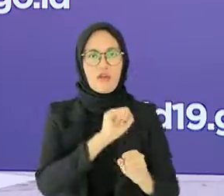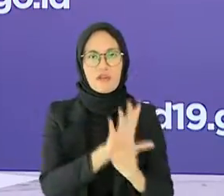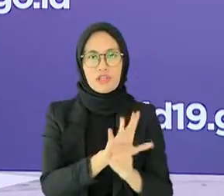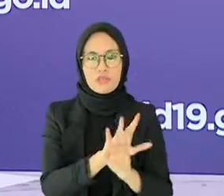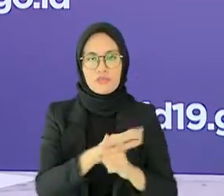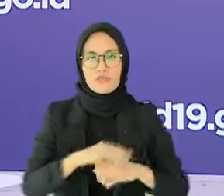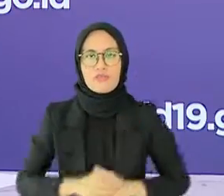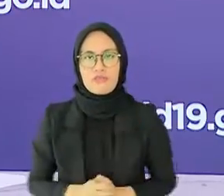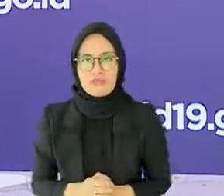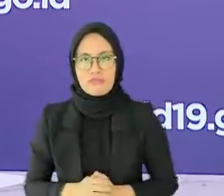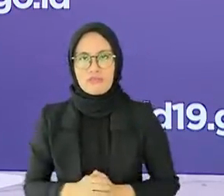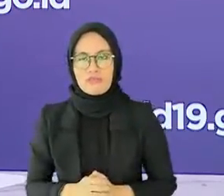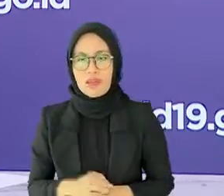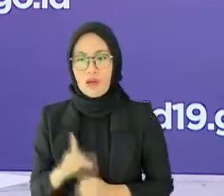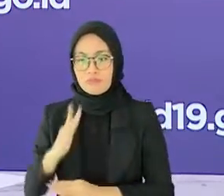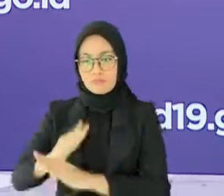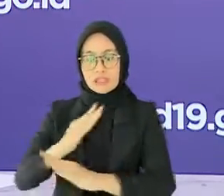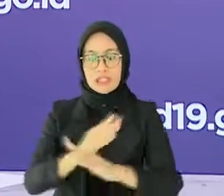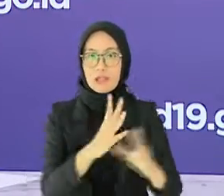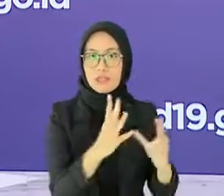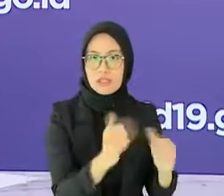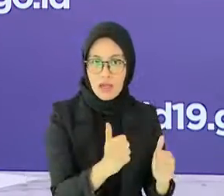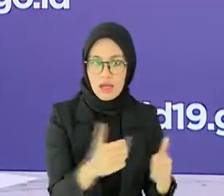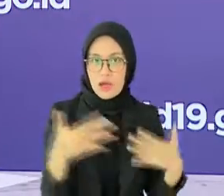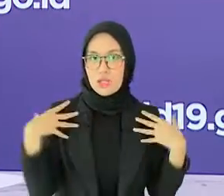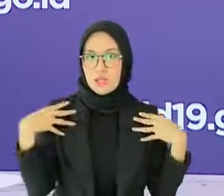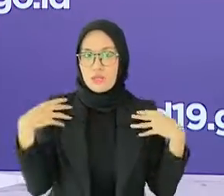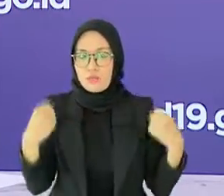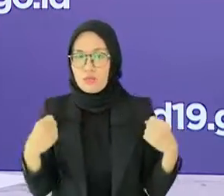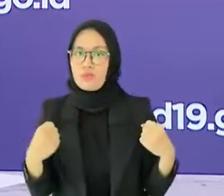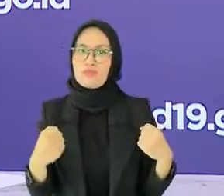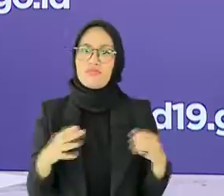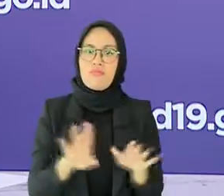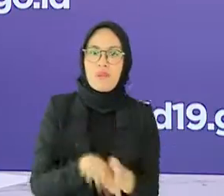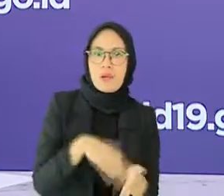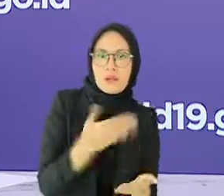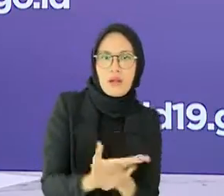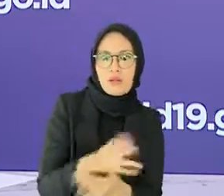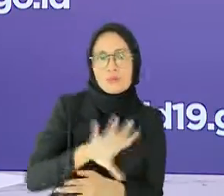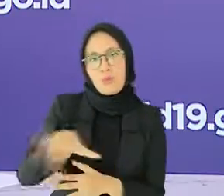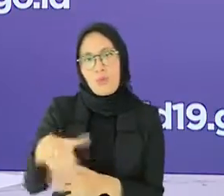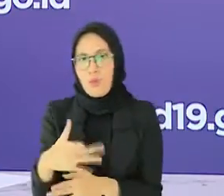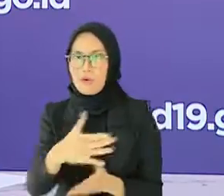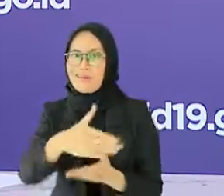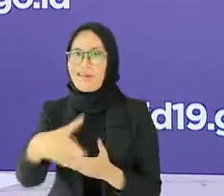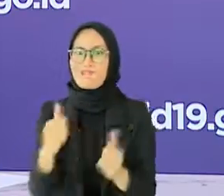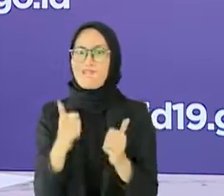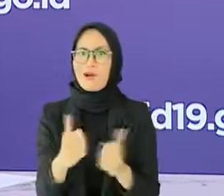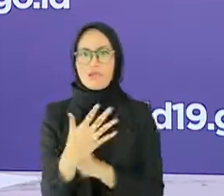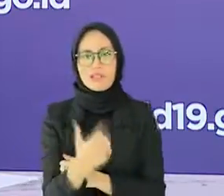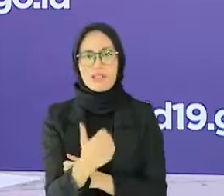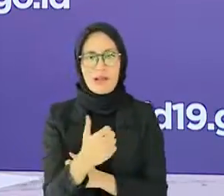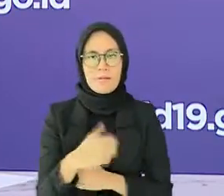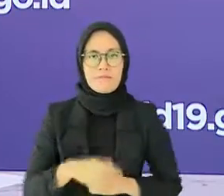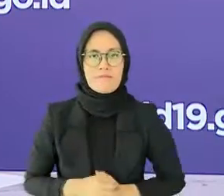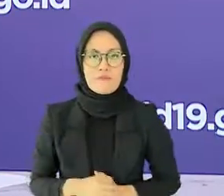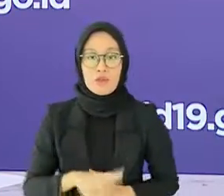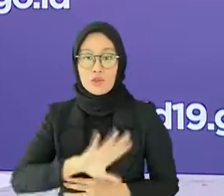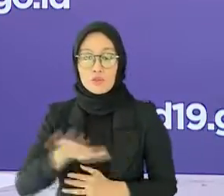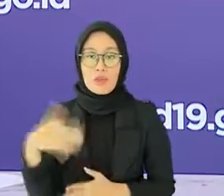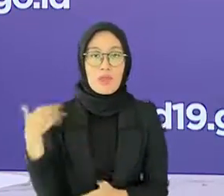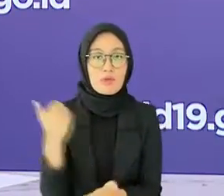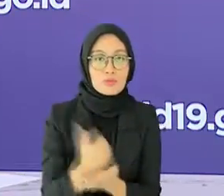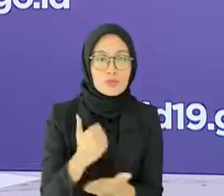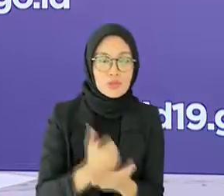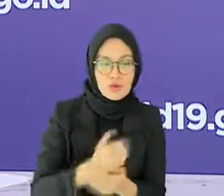sembuh, dan meninggal ini lagi-lagi tidak terlepas dari peran posko atau satgas di tingkat desa atau